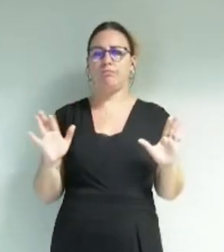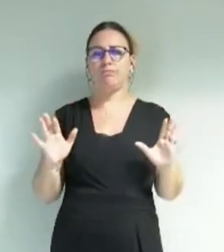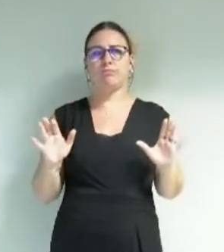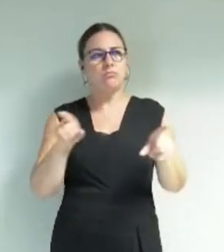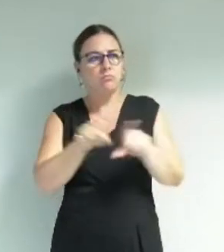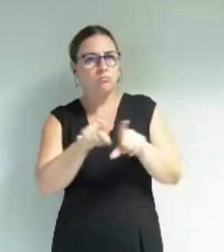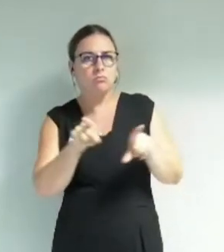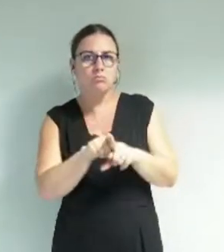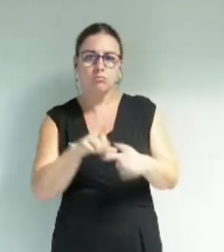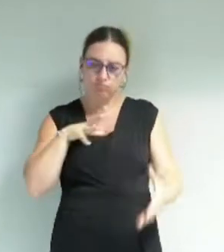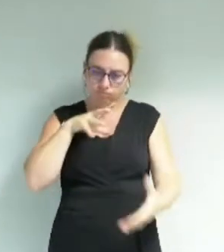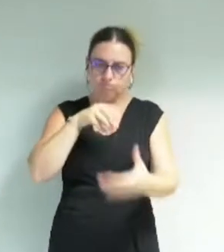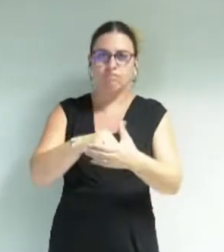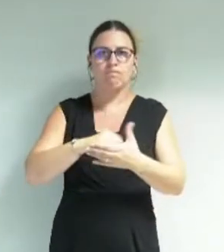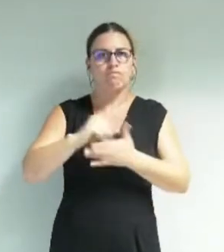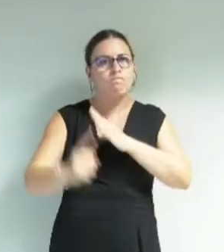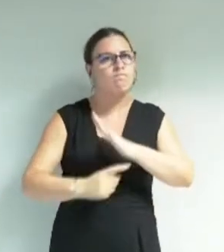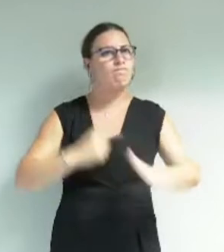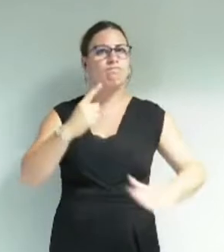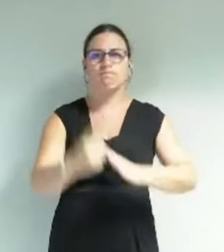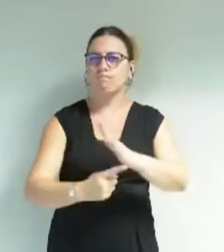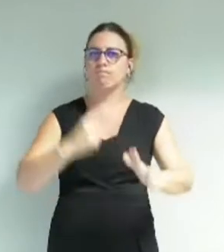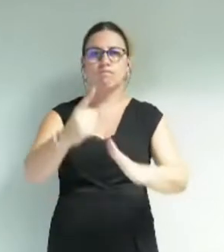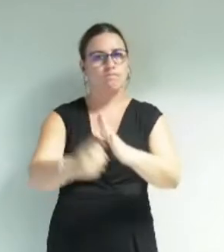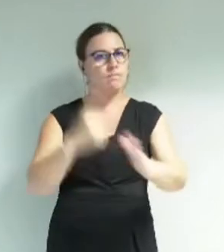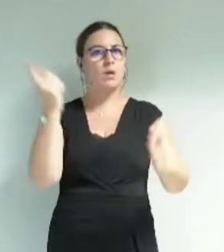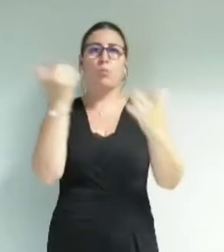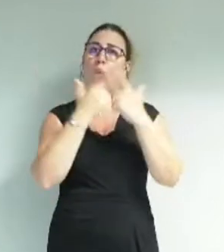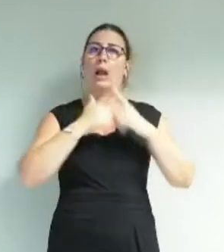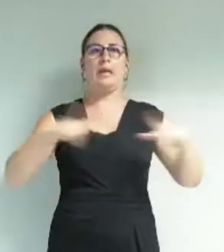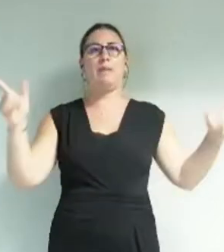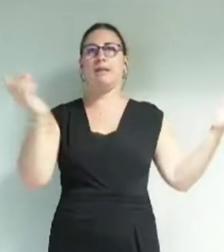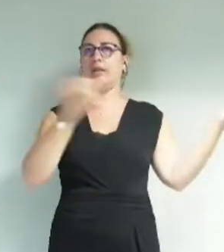de l'exercice à renouveler sans cesse de nos libertés.